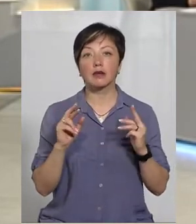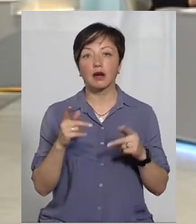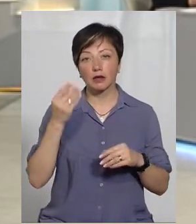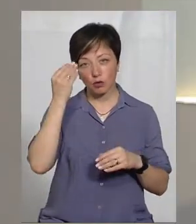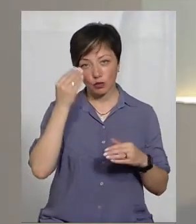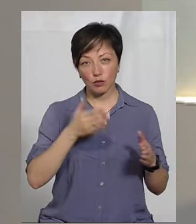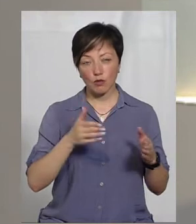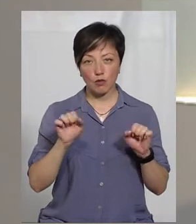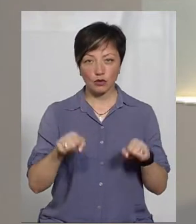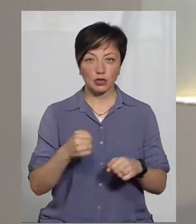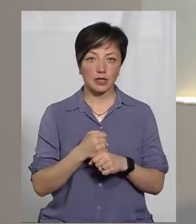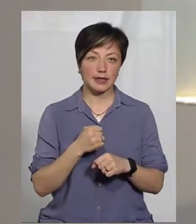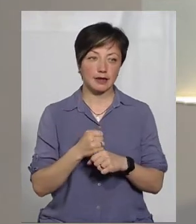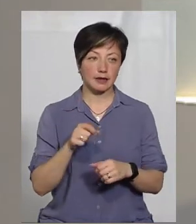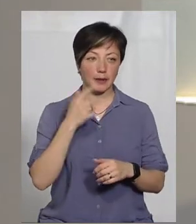на його думку, можна діяти.